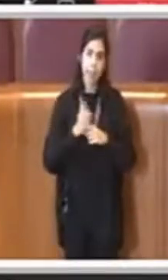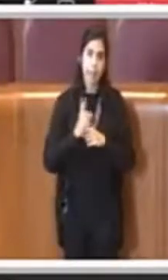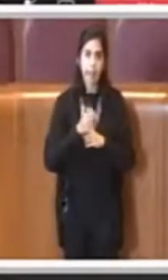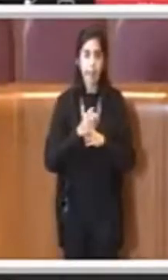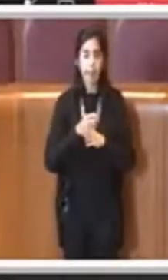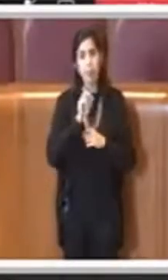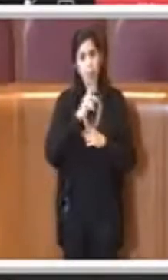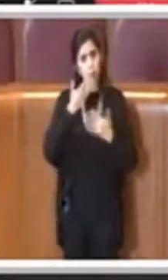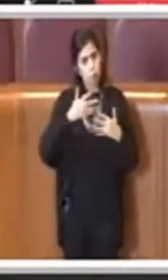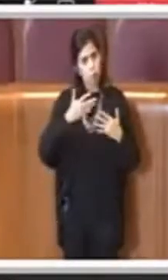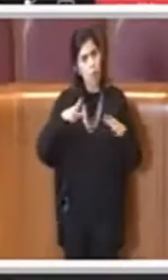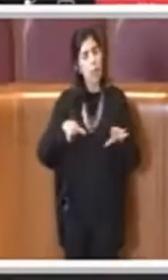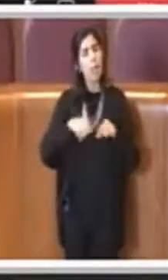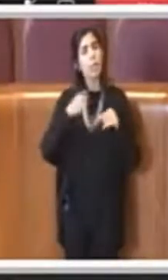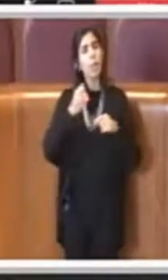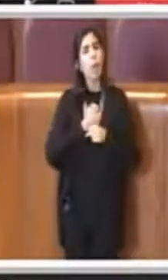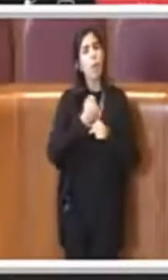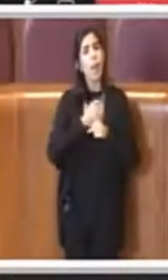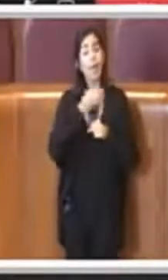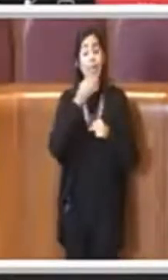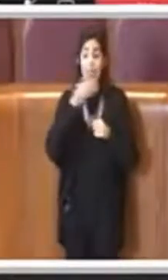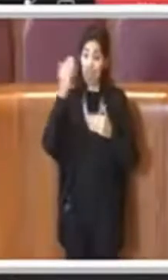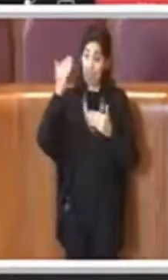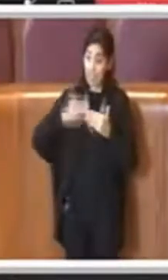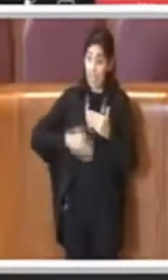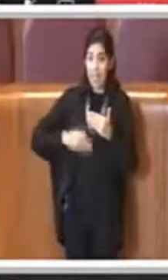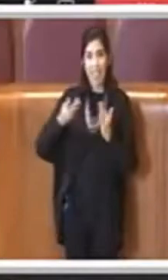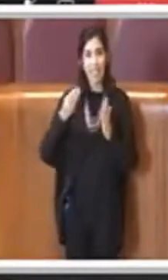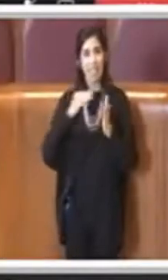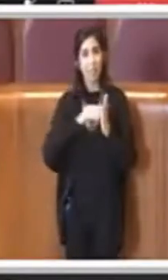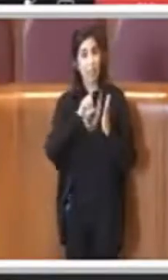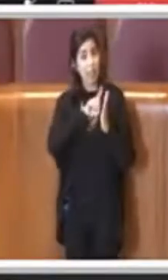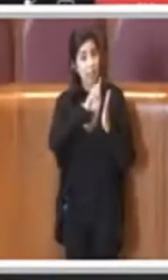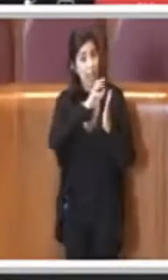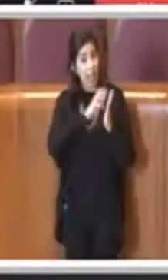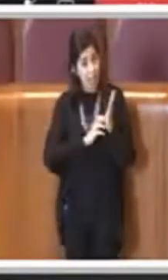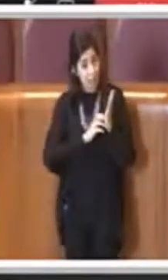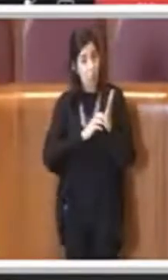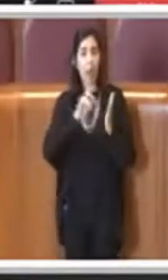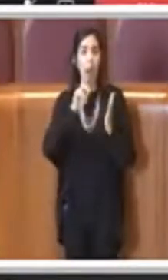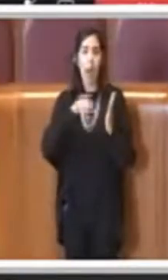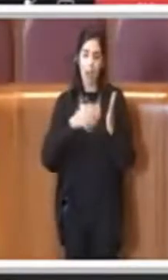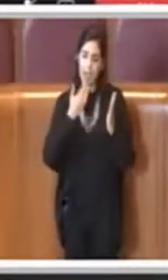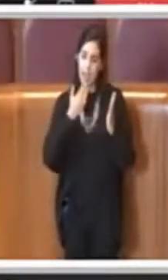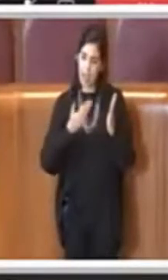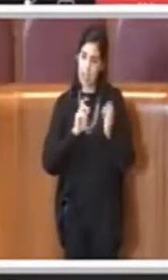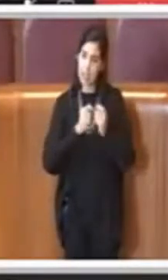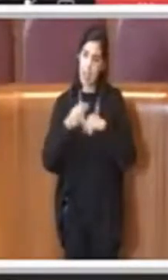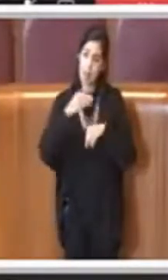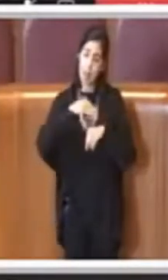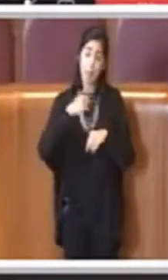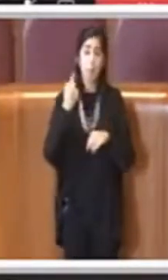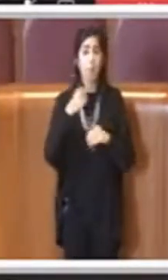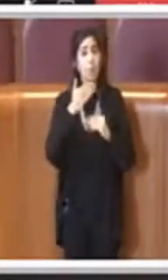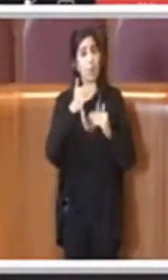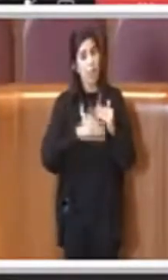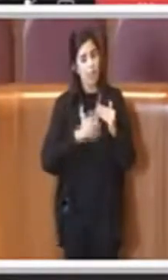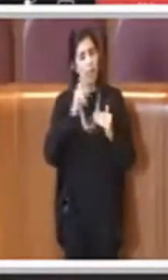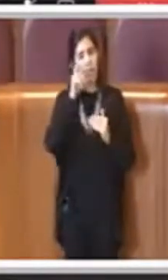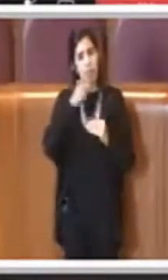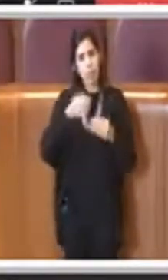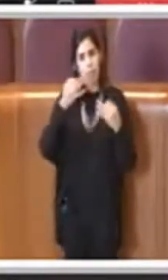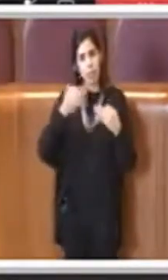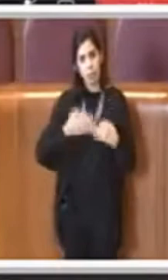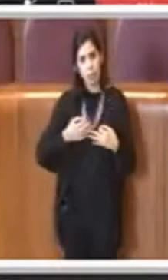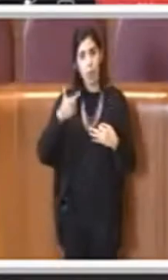sicuramente le scadenze che sono state messe nella delibera, anche quegli emendamenti verranno sicuramente rispettate, perché il